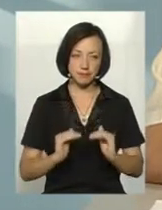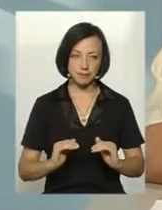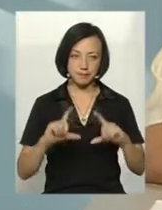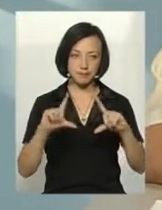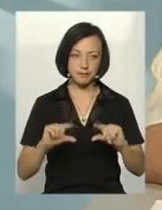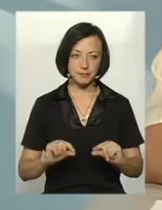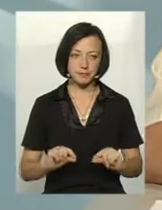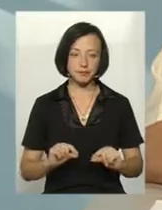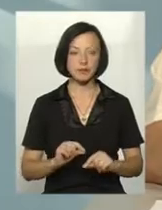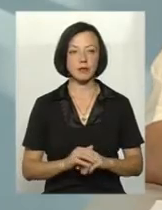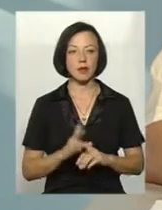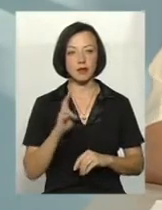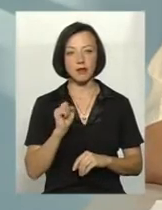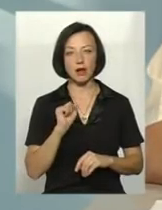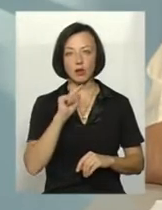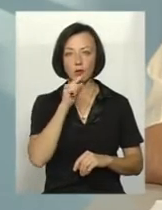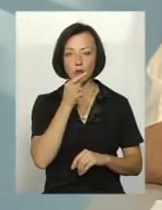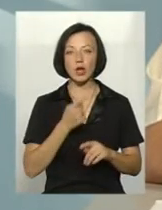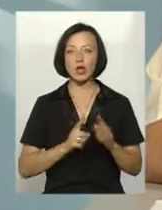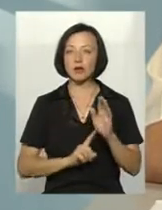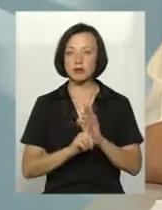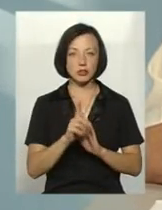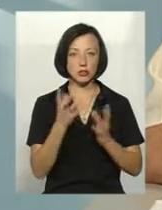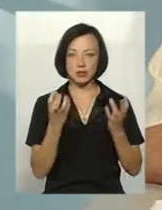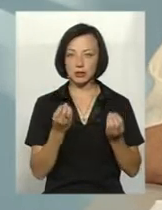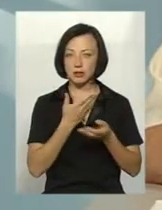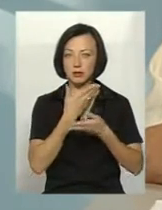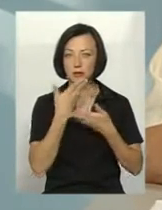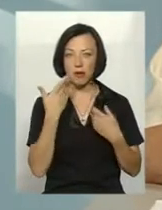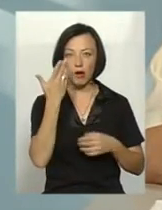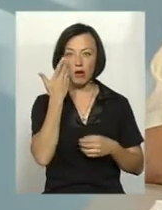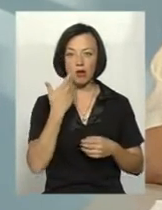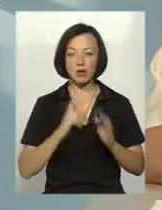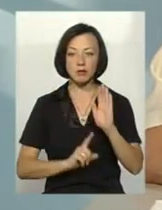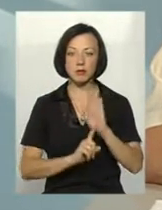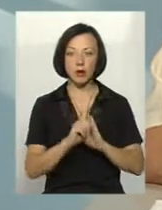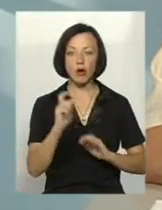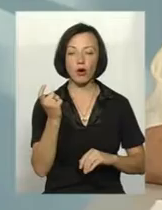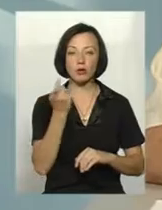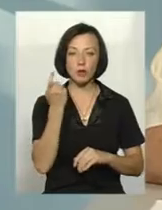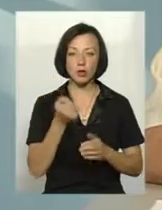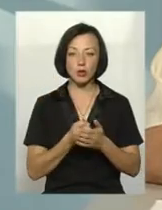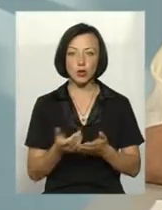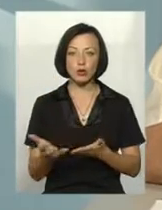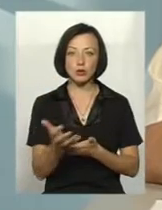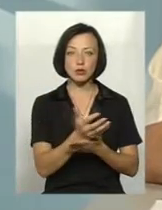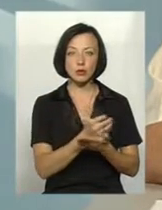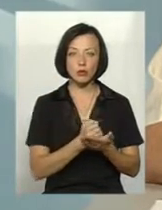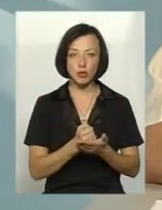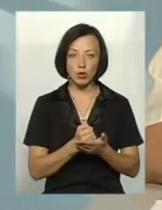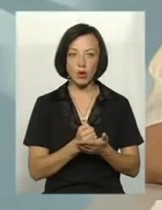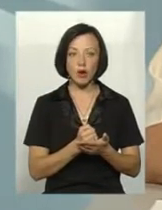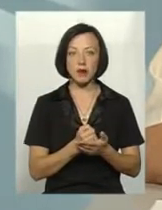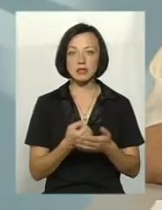в тому числі на кукурудзу. До кукурудзи ще не вступили, якщо приступляє господарство до збору ворожаю, ціна в